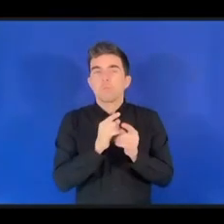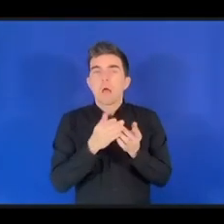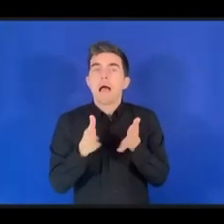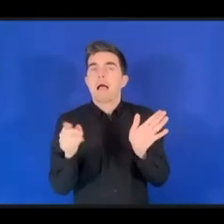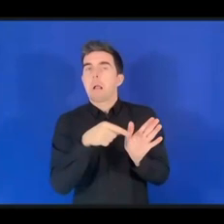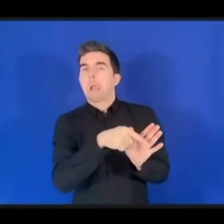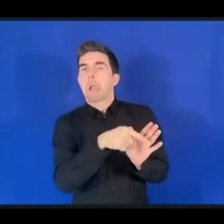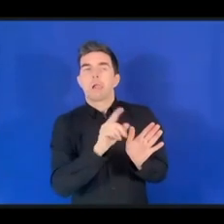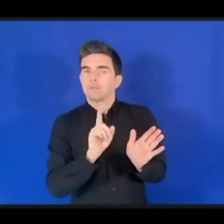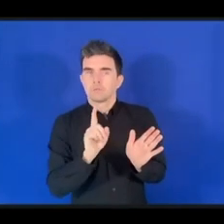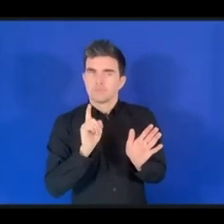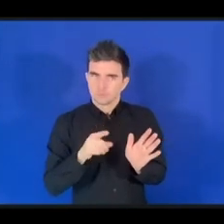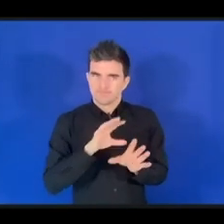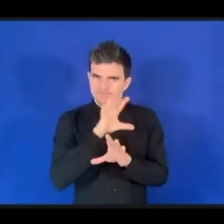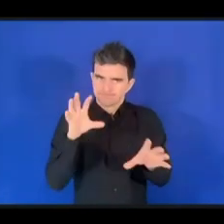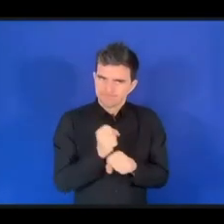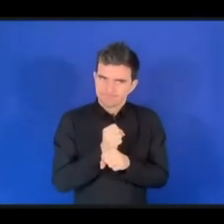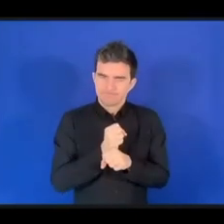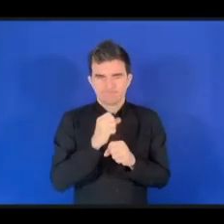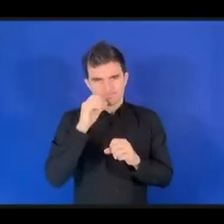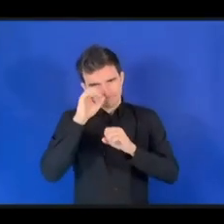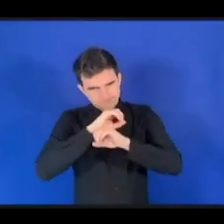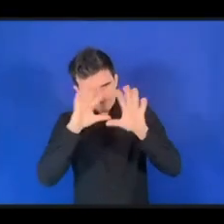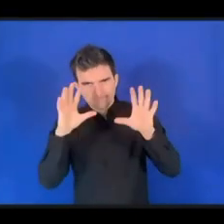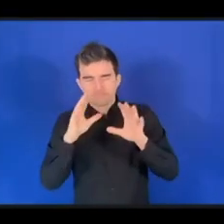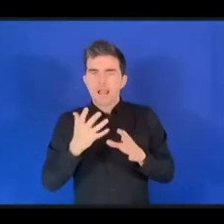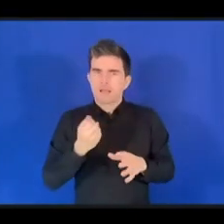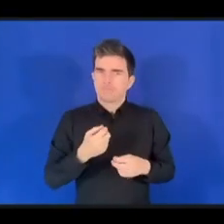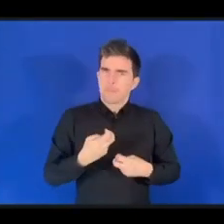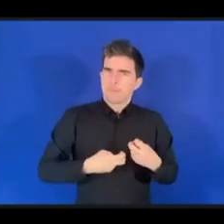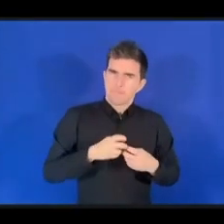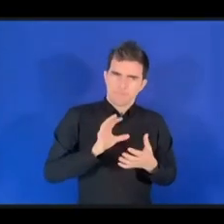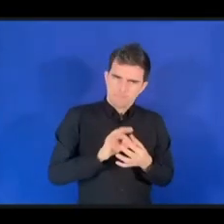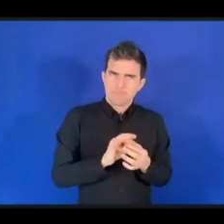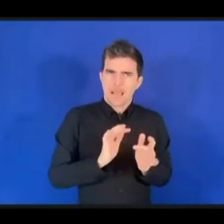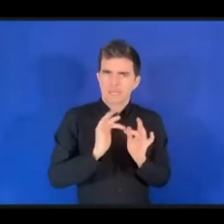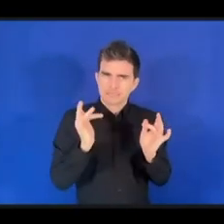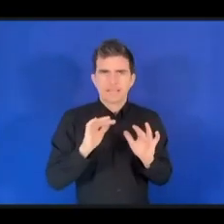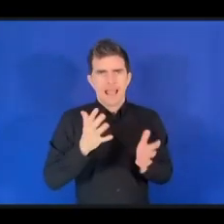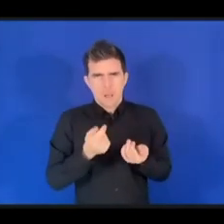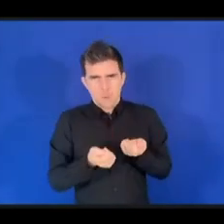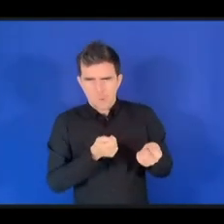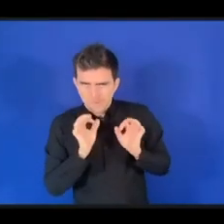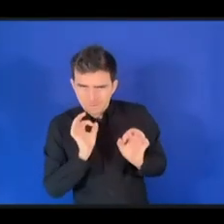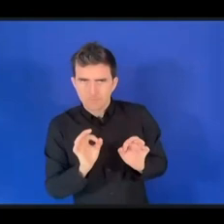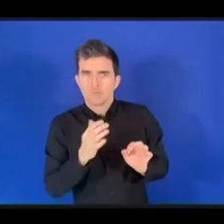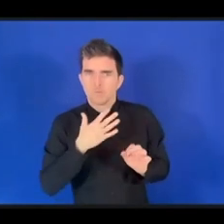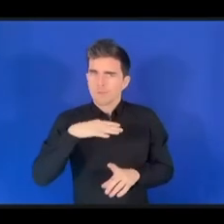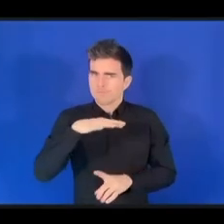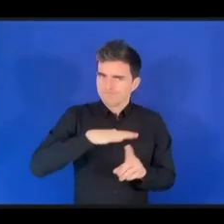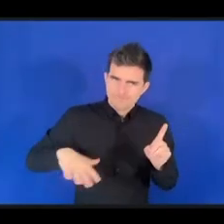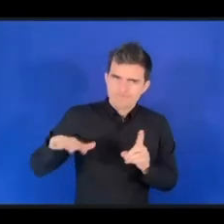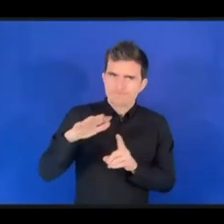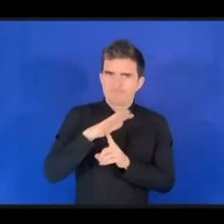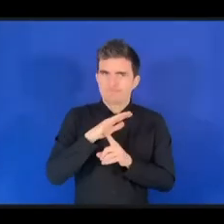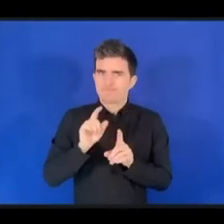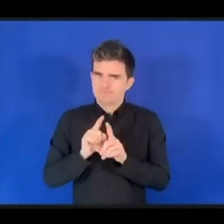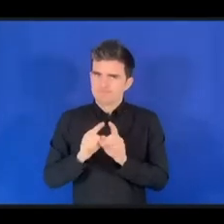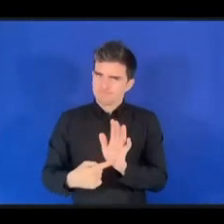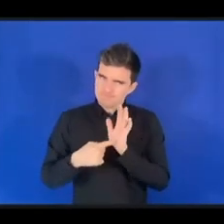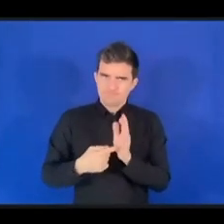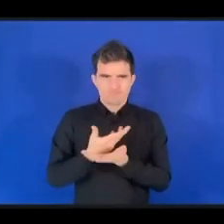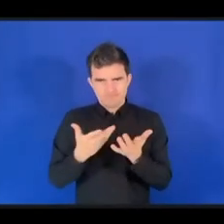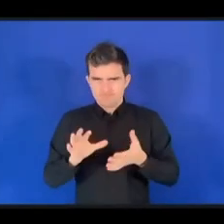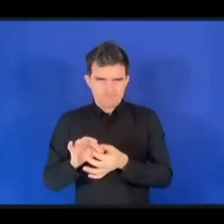вопросов, которые важны для управления интернетом. На сессиях представителей гражданского общества предупреждали об